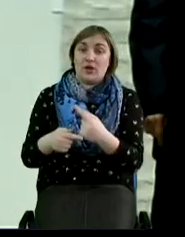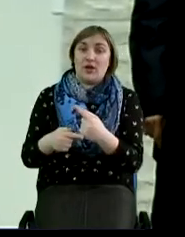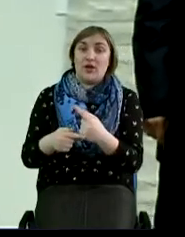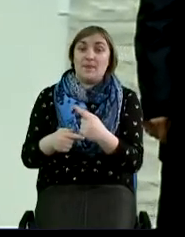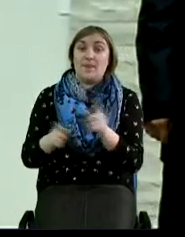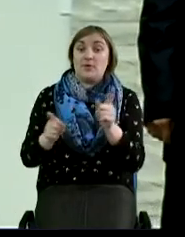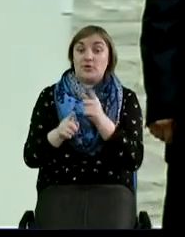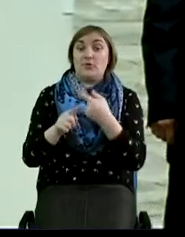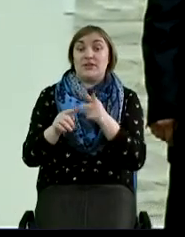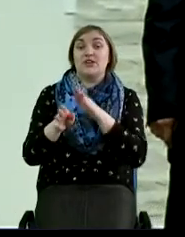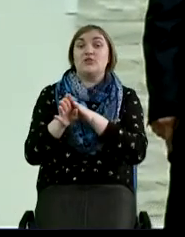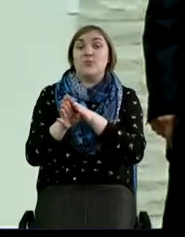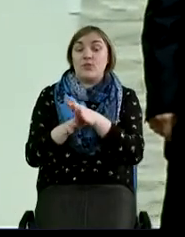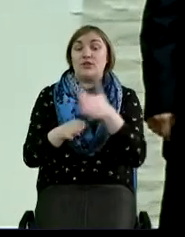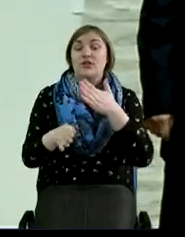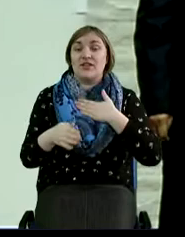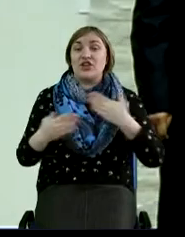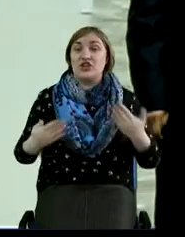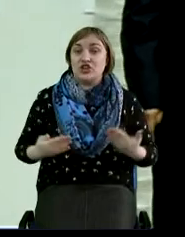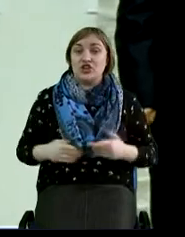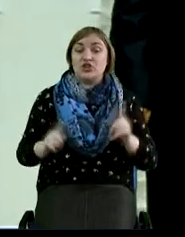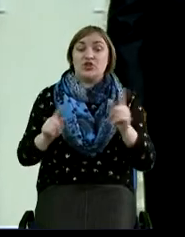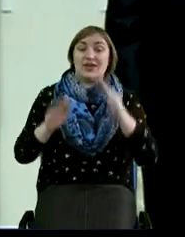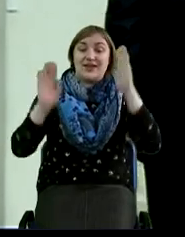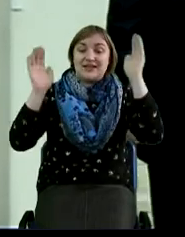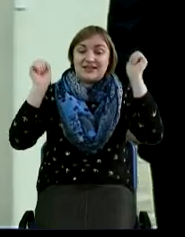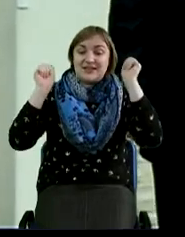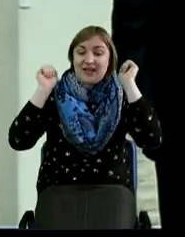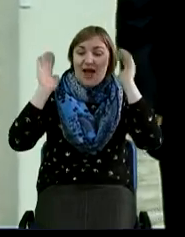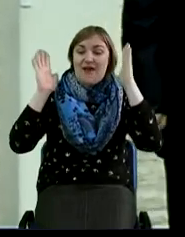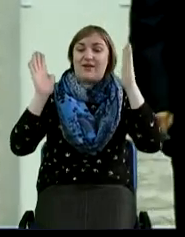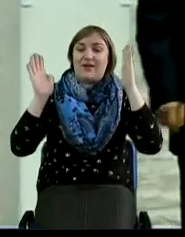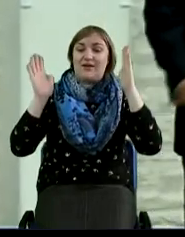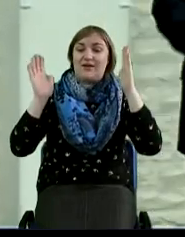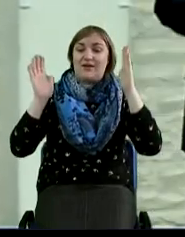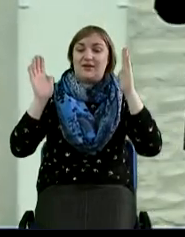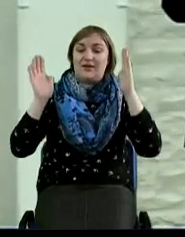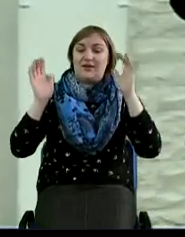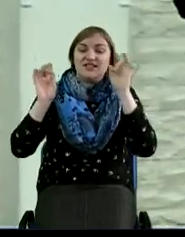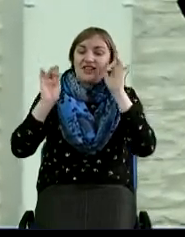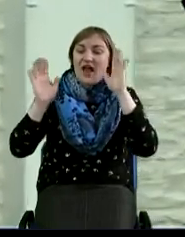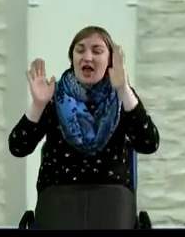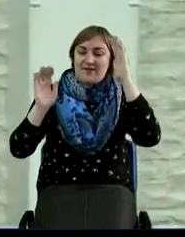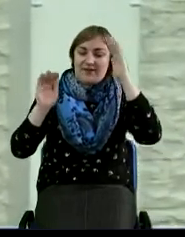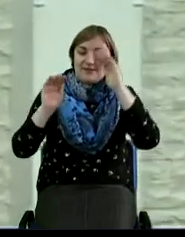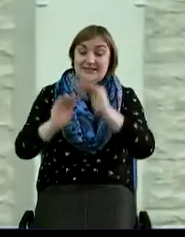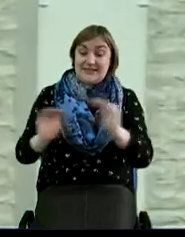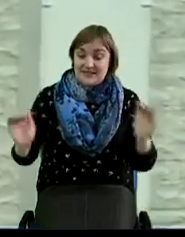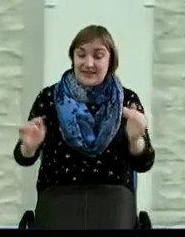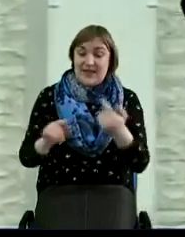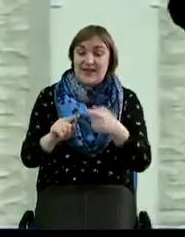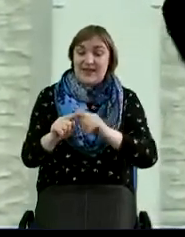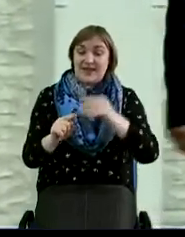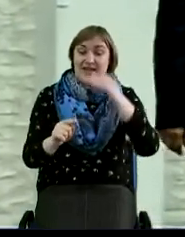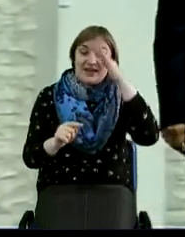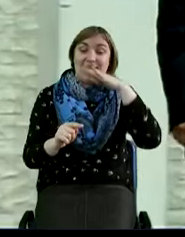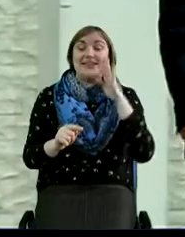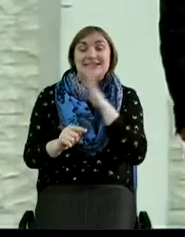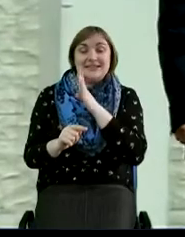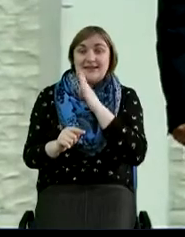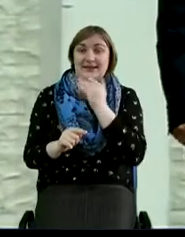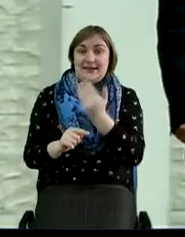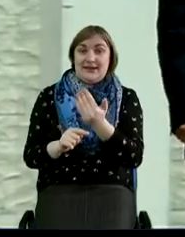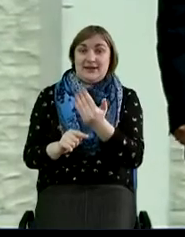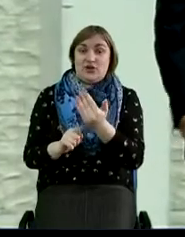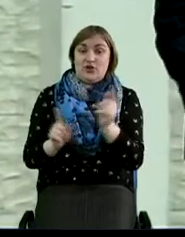в нашей жизни, что «Слава детей родителей их», то есть чтобы мы для своих детей были благословением,